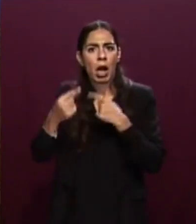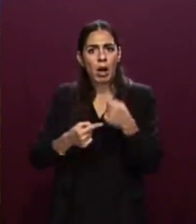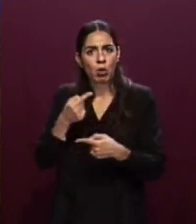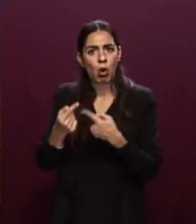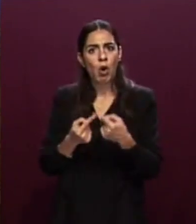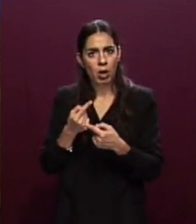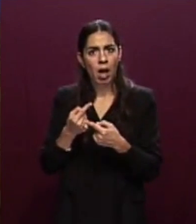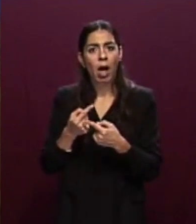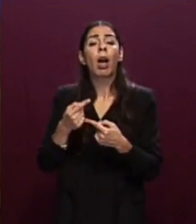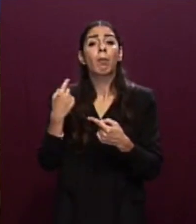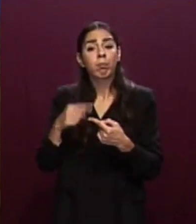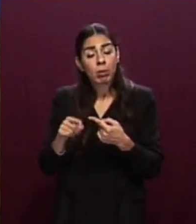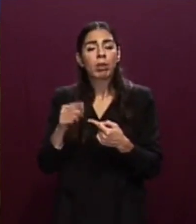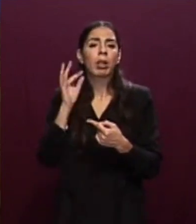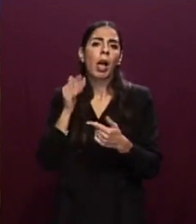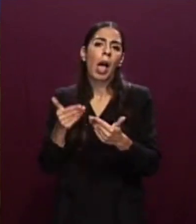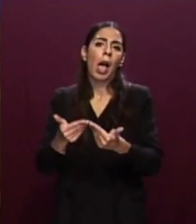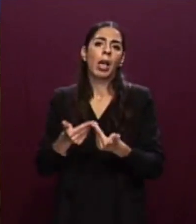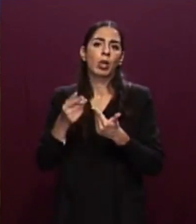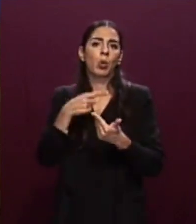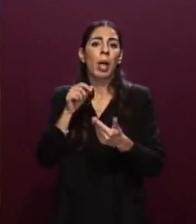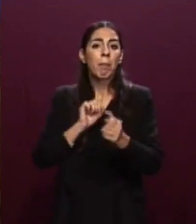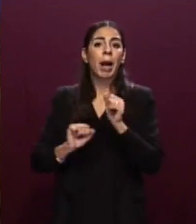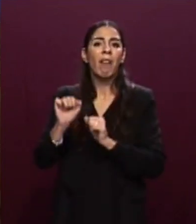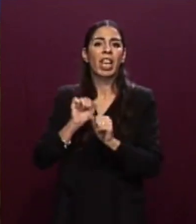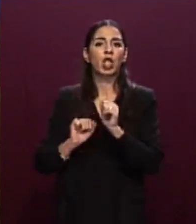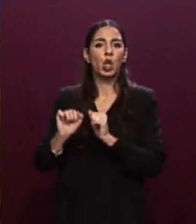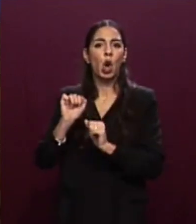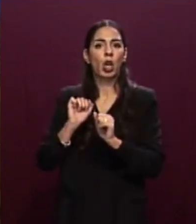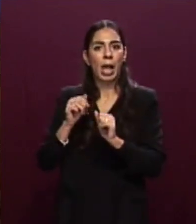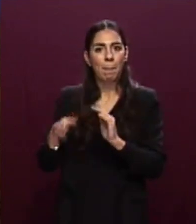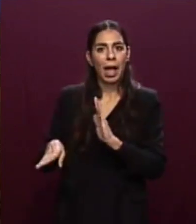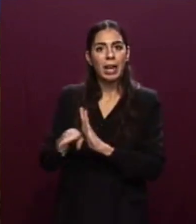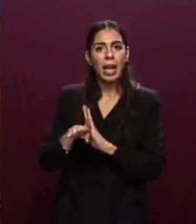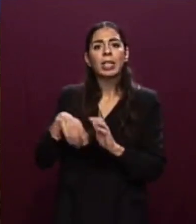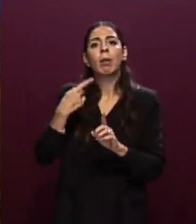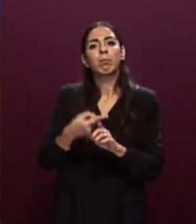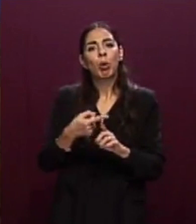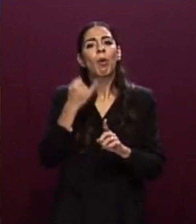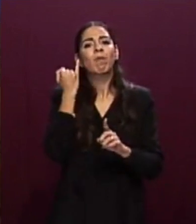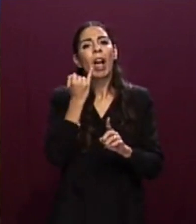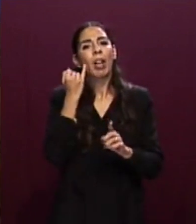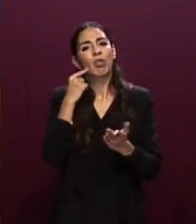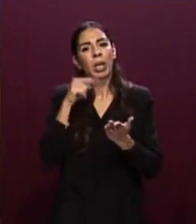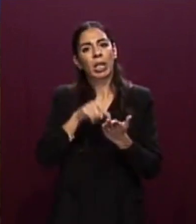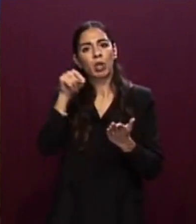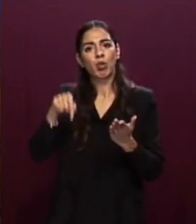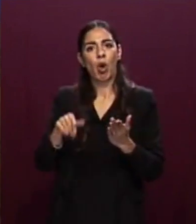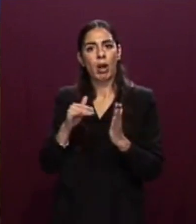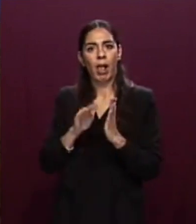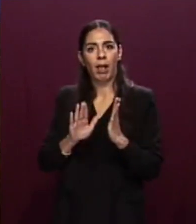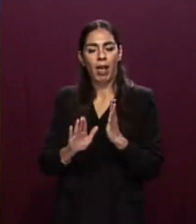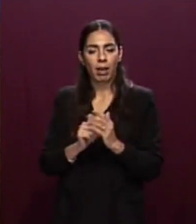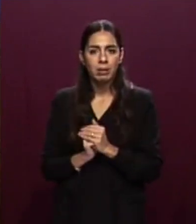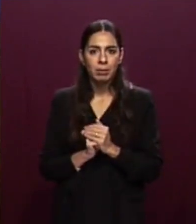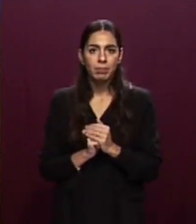partenze e per l'attuazione dei rimpatri. Come efficacemente indicato dal Presidente del Consiglio, serve un